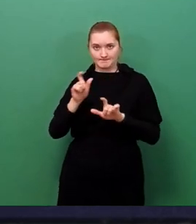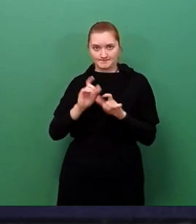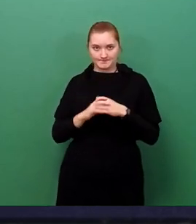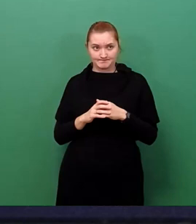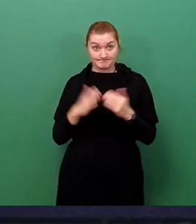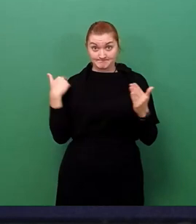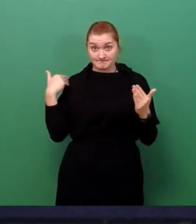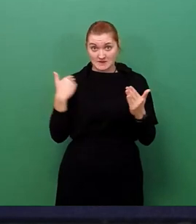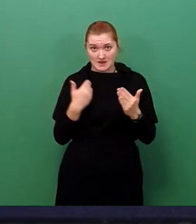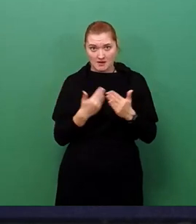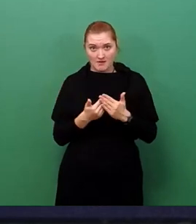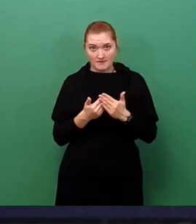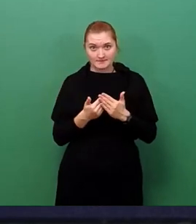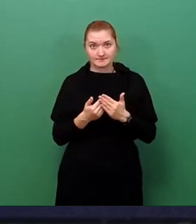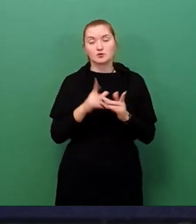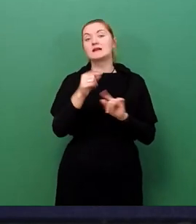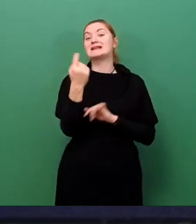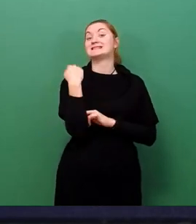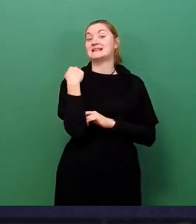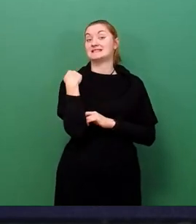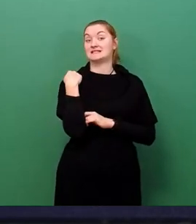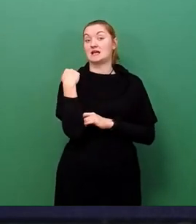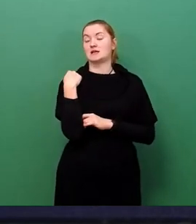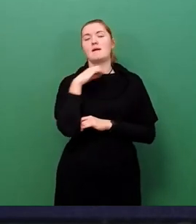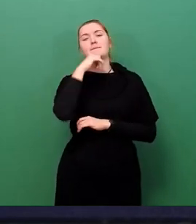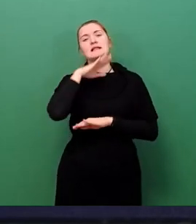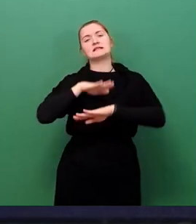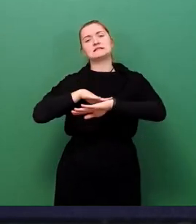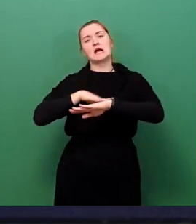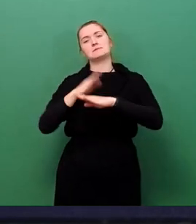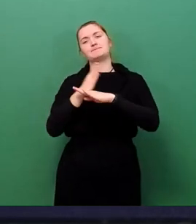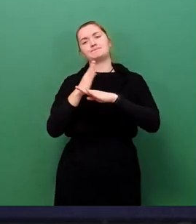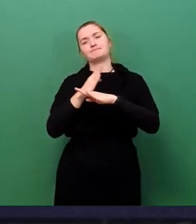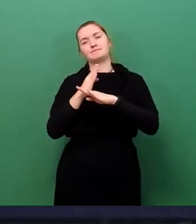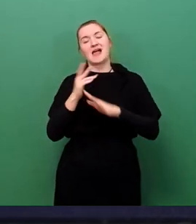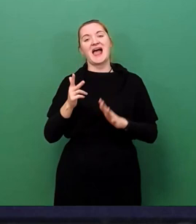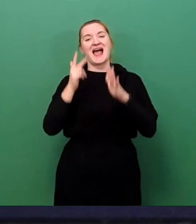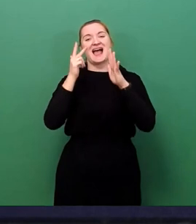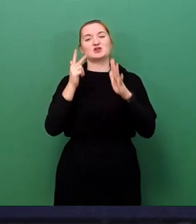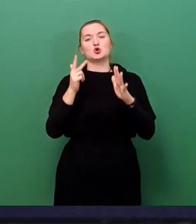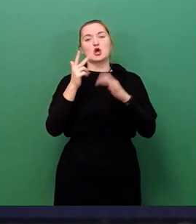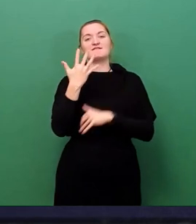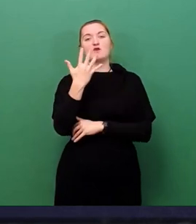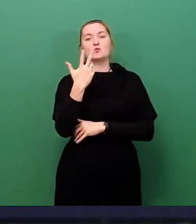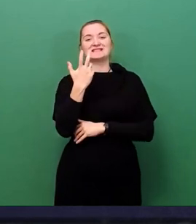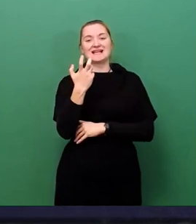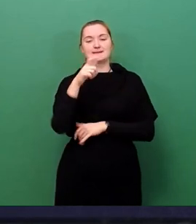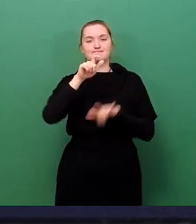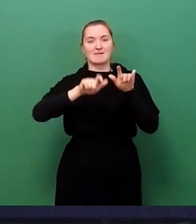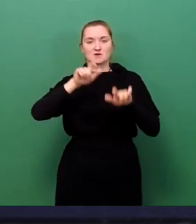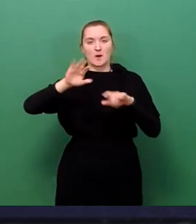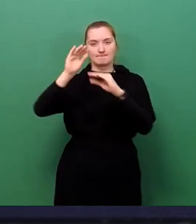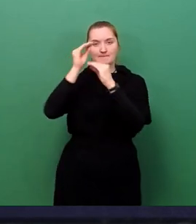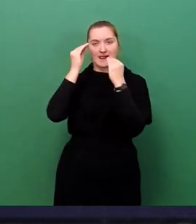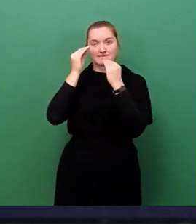das heißt gestern wieder Mittagszeit, 835 Personen gemeldet, die positiv